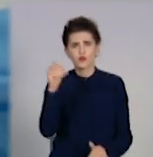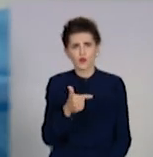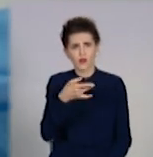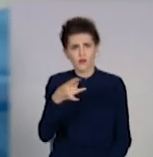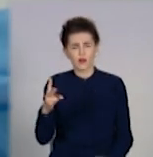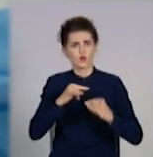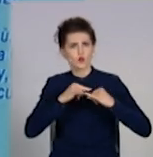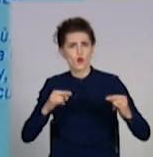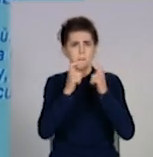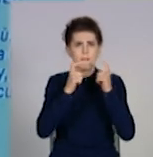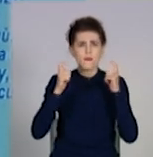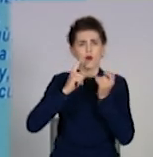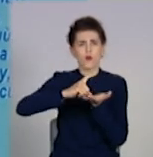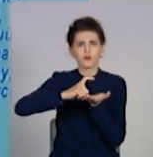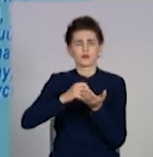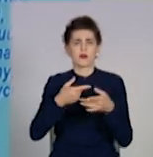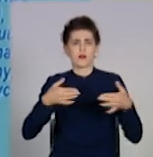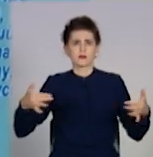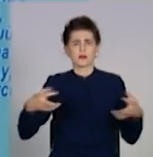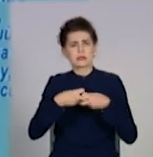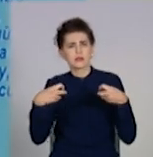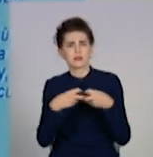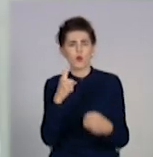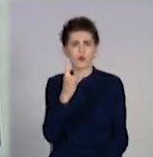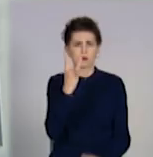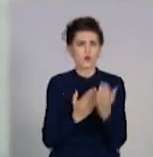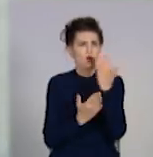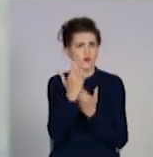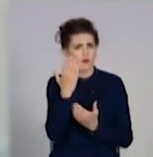столи, маски, антисептики, гумові та одноразові рукавички.